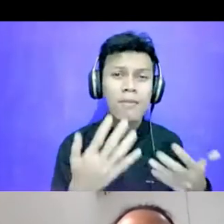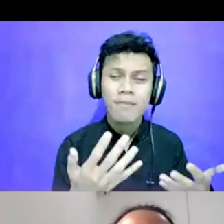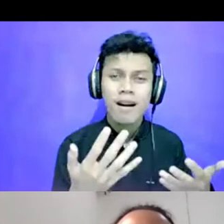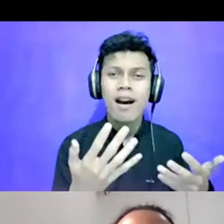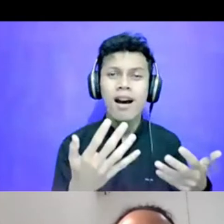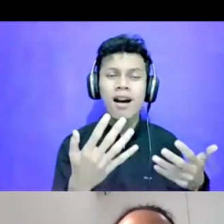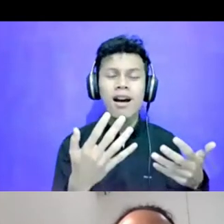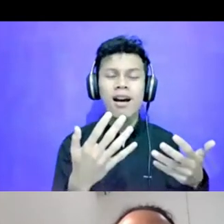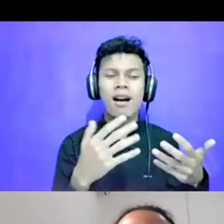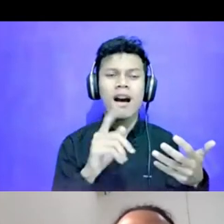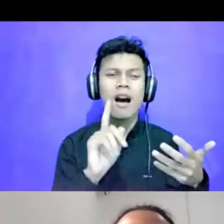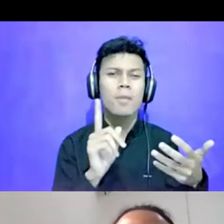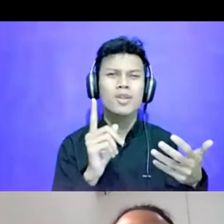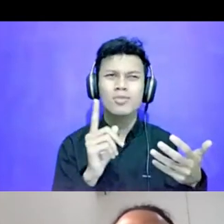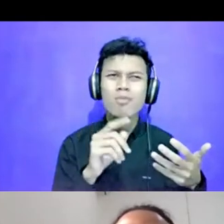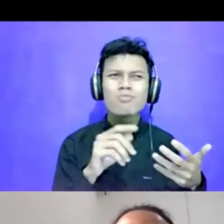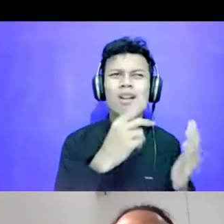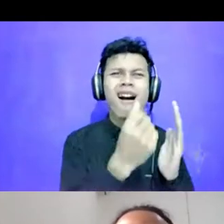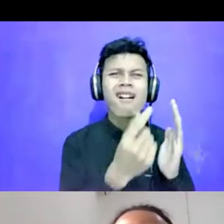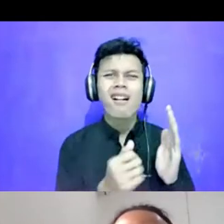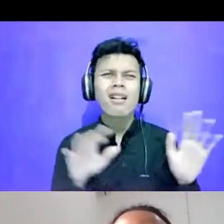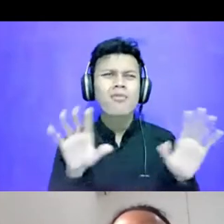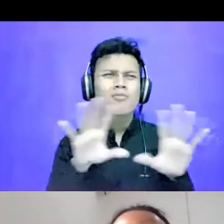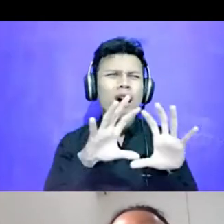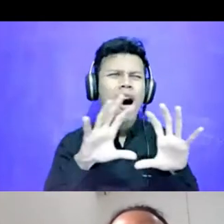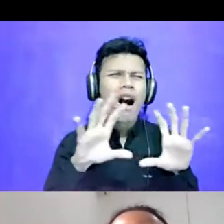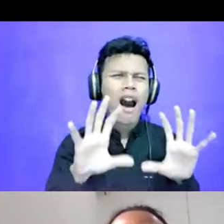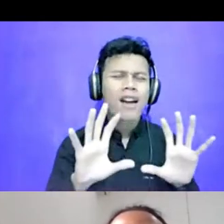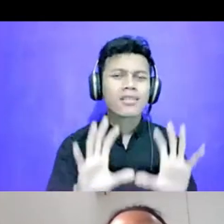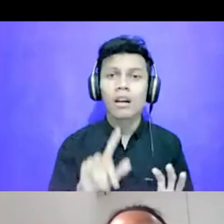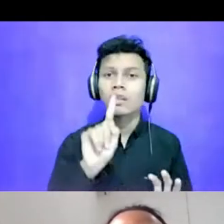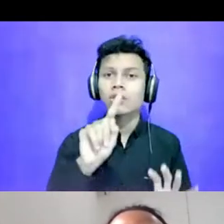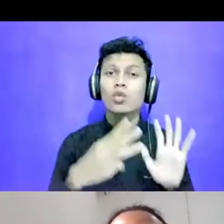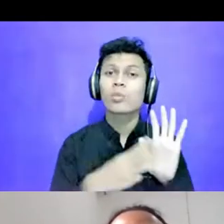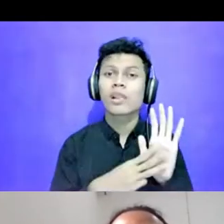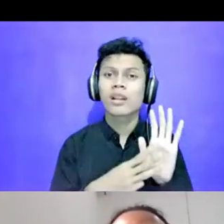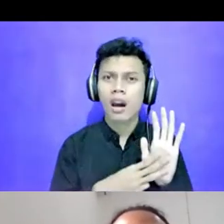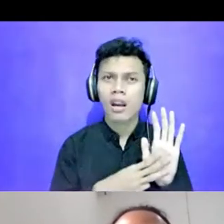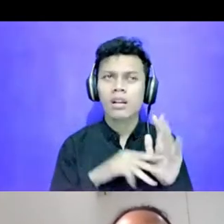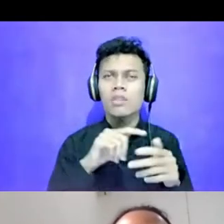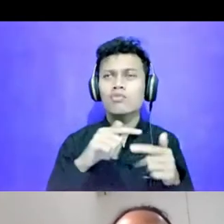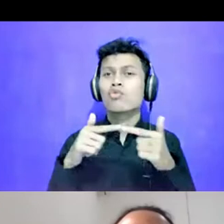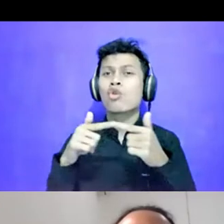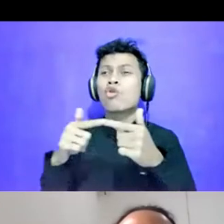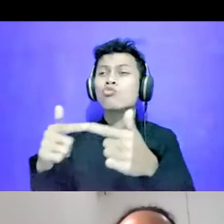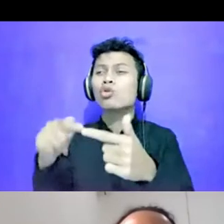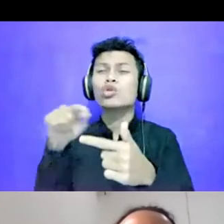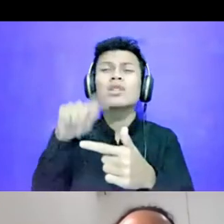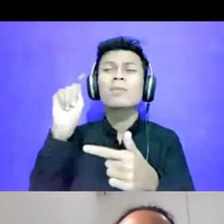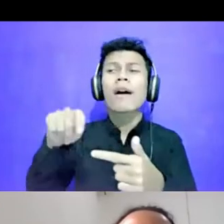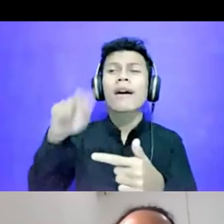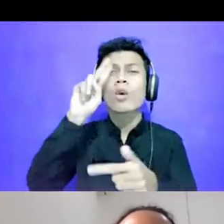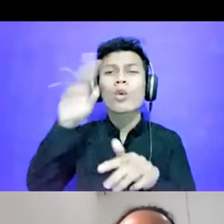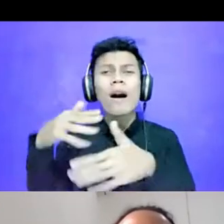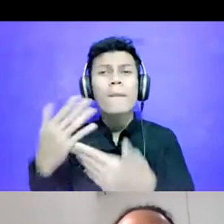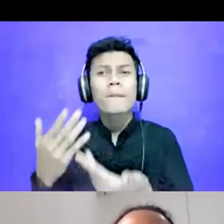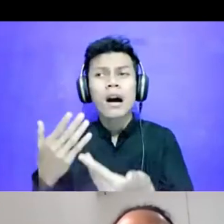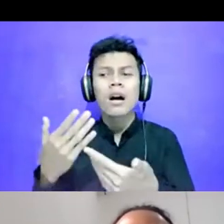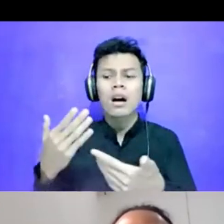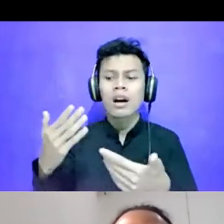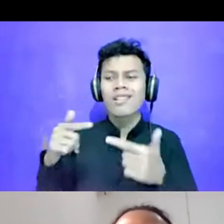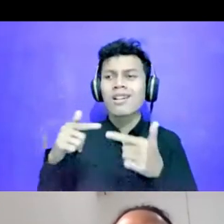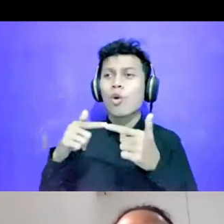Kenapa angkanya besar sekali? Bus ini digunakan untuk apa saja? Seberapa intens bus ini digunakan